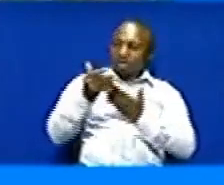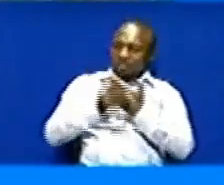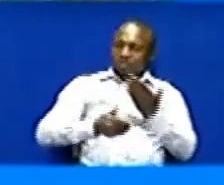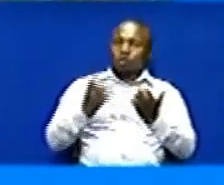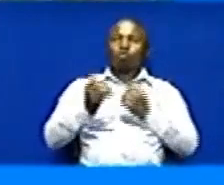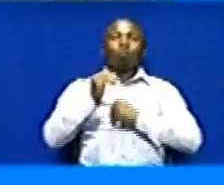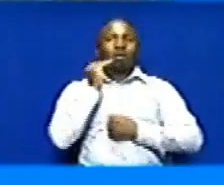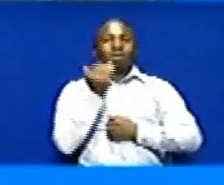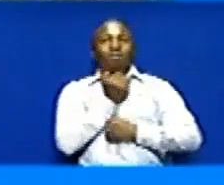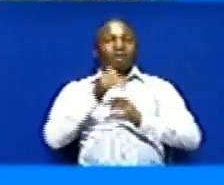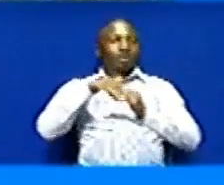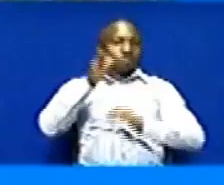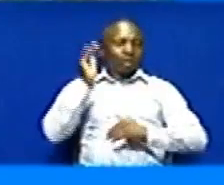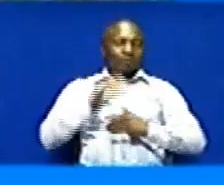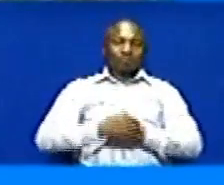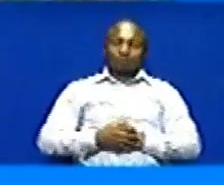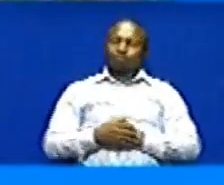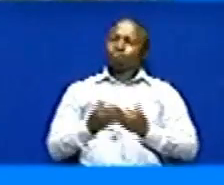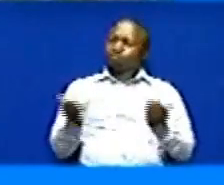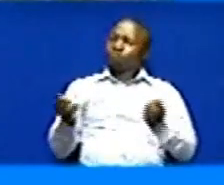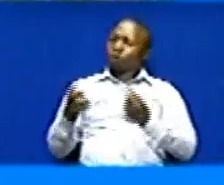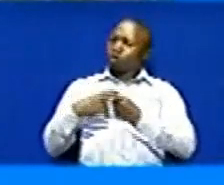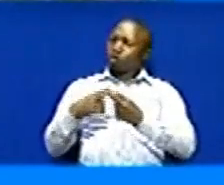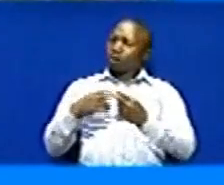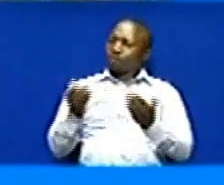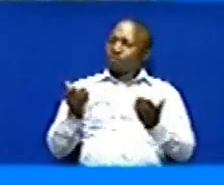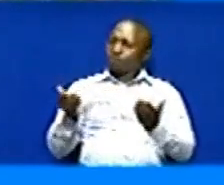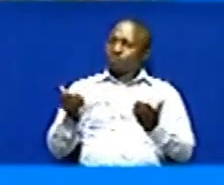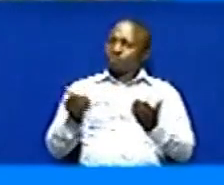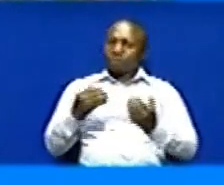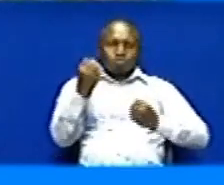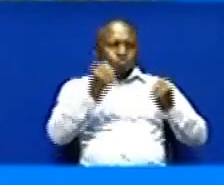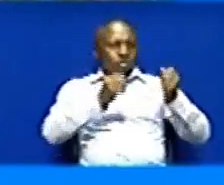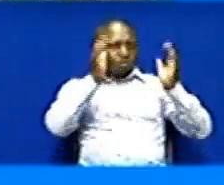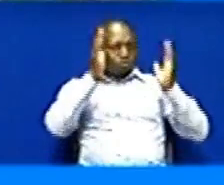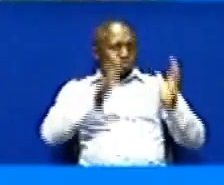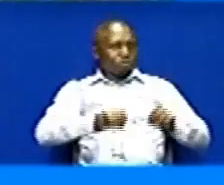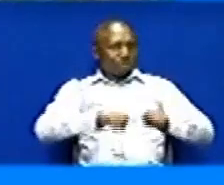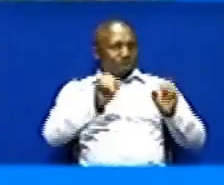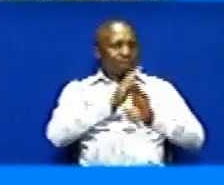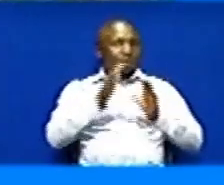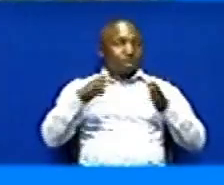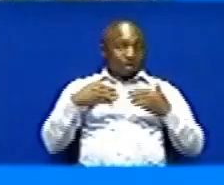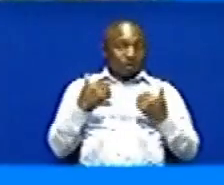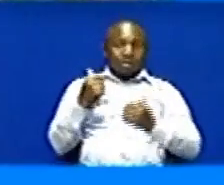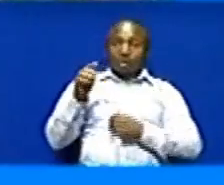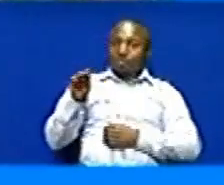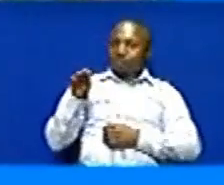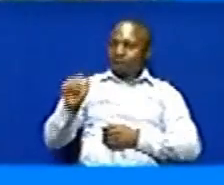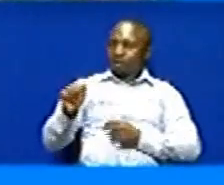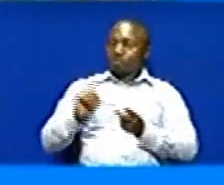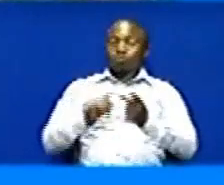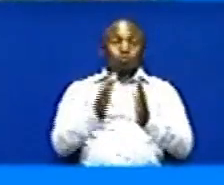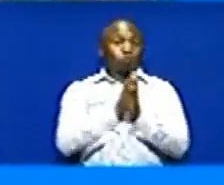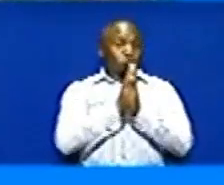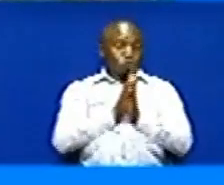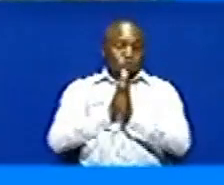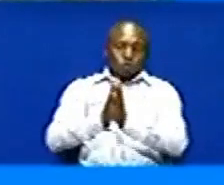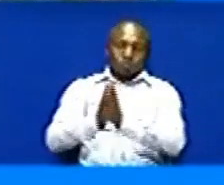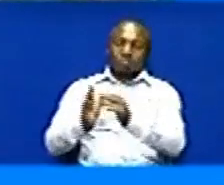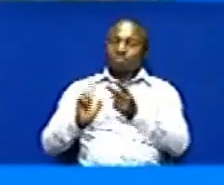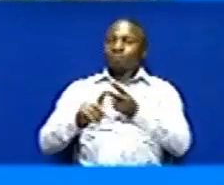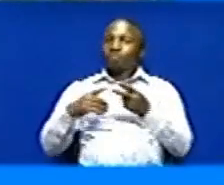kuchukua tahazare Na doktori Agnes kijazi mkurugezi mkuma mlaka ya hali ya hewa nchini TM Wei tunakushukuru sana